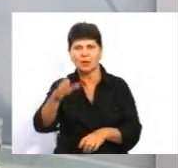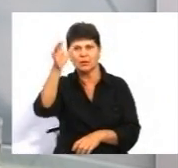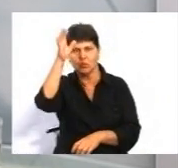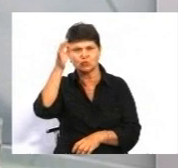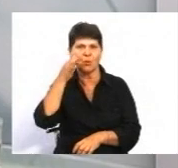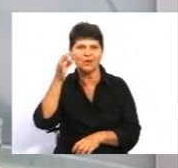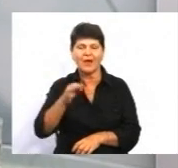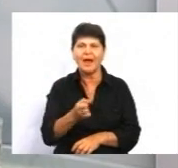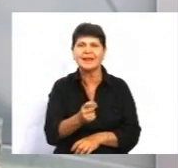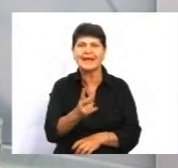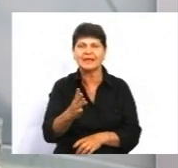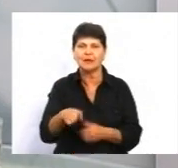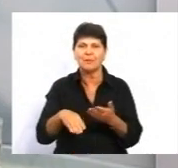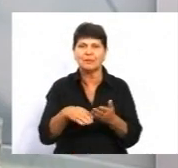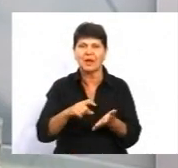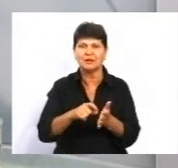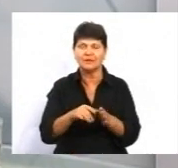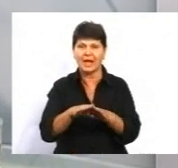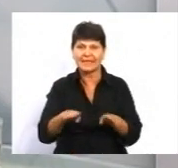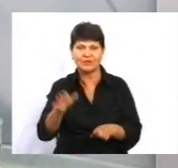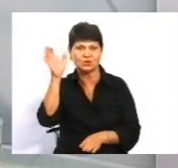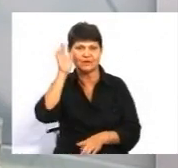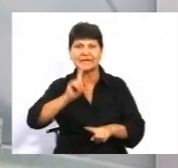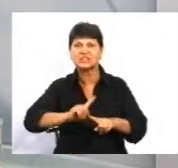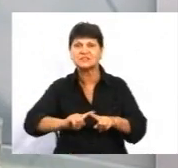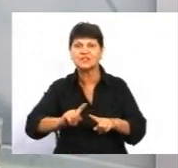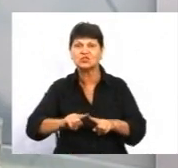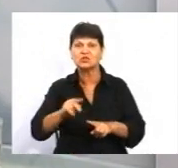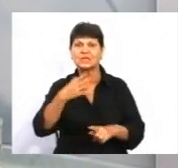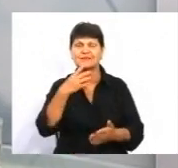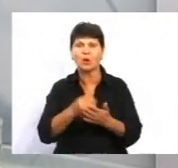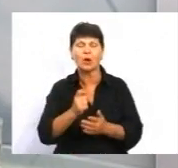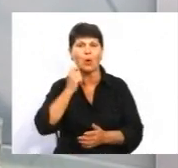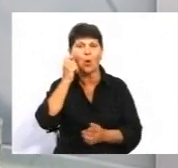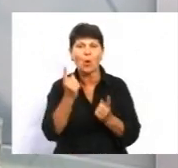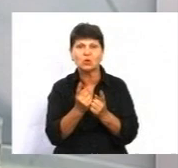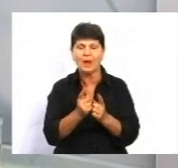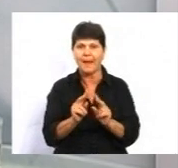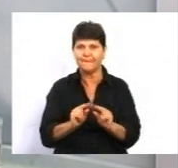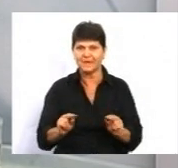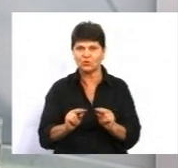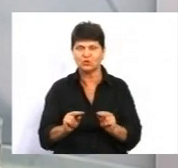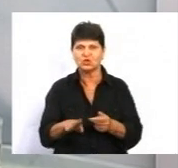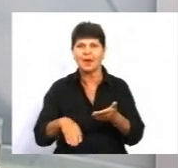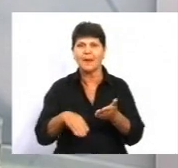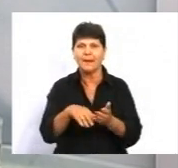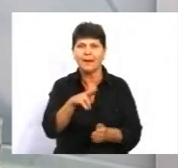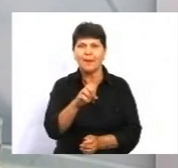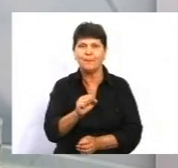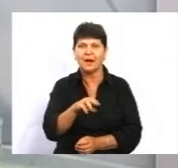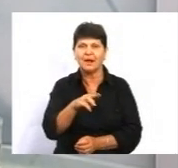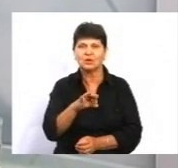предметів класів чи навіть рівнів освіти швидше своїх однолітків. Педагогічний патронаж, така ще форма, він